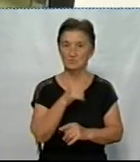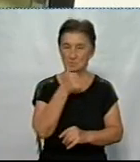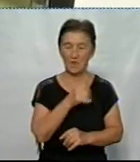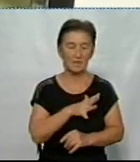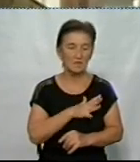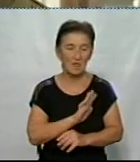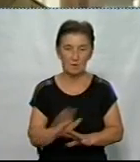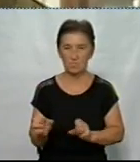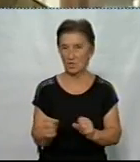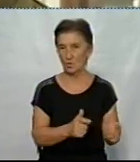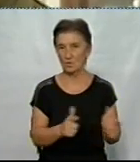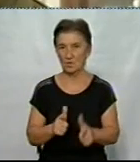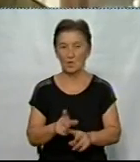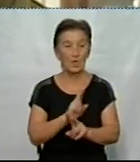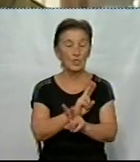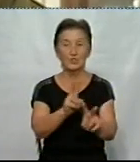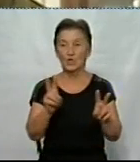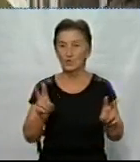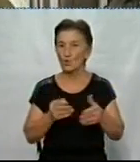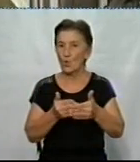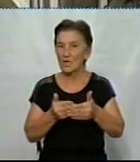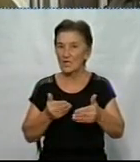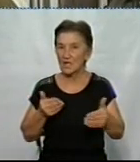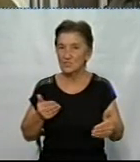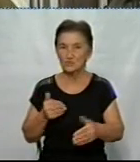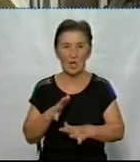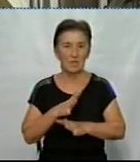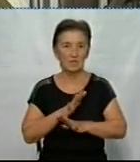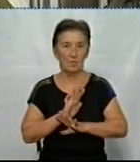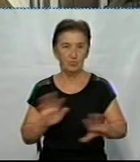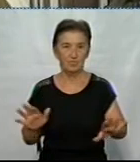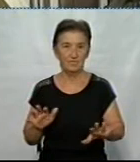готовий до боїв. Ніхто раніше не був в бойових діях,